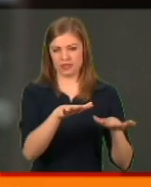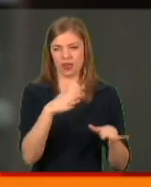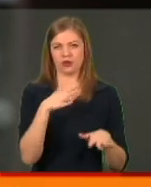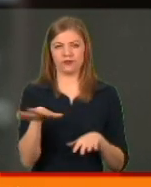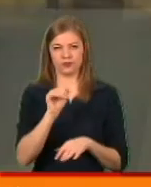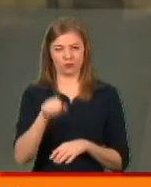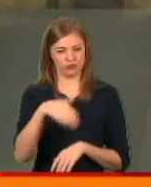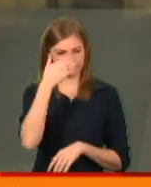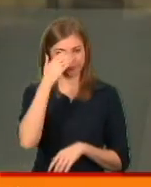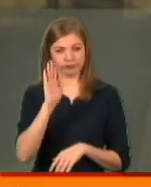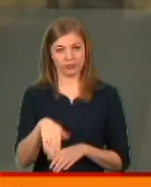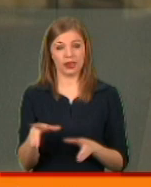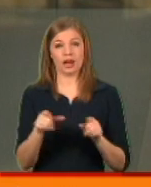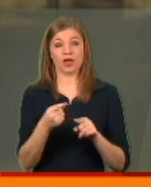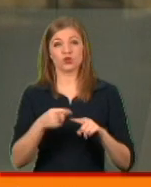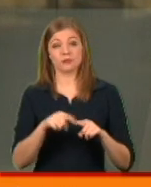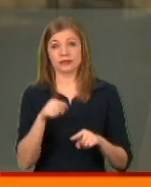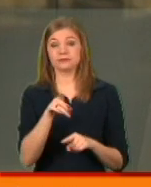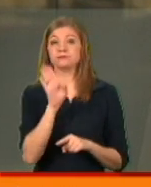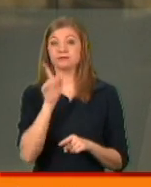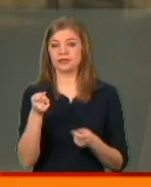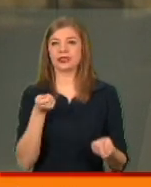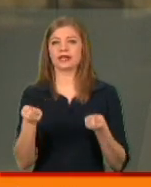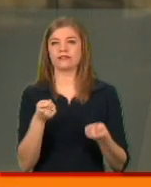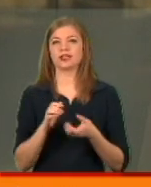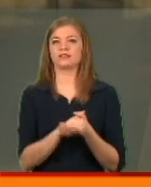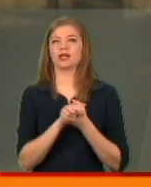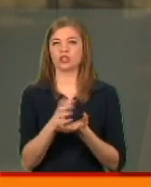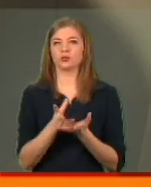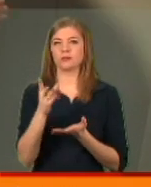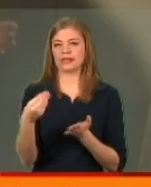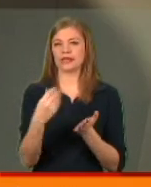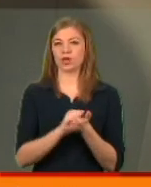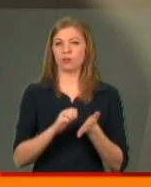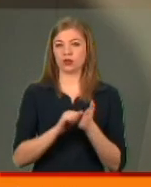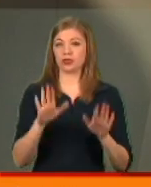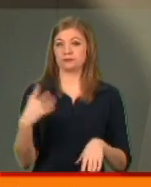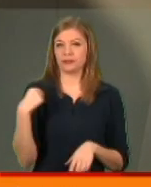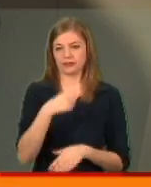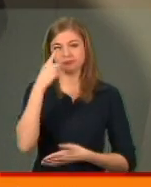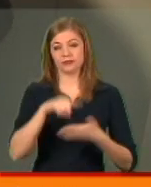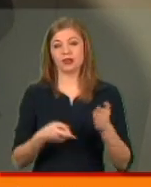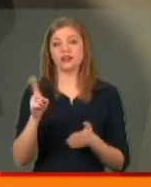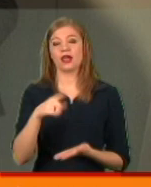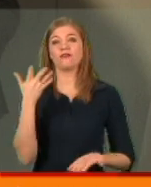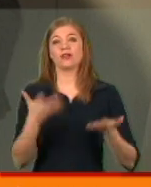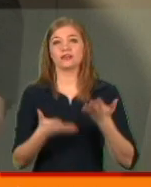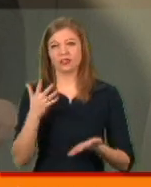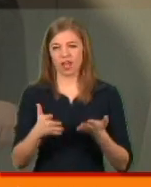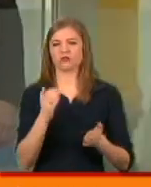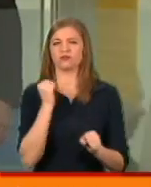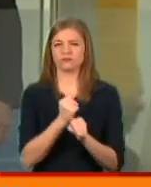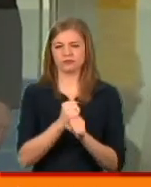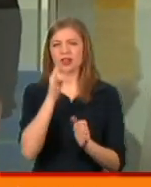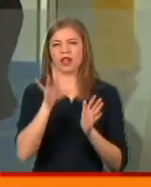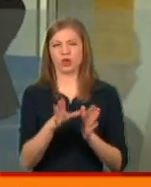закривати очі. Разом з тим, Лілія Долинська, керівниця Асоціації платників податків Львівщини, переконана, навіть якщо налагодити